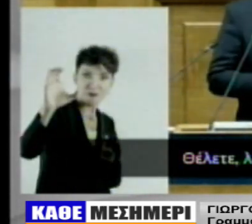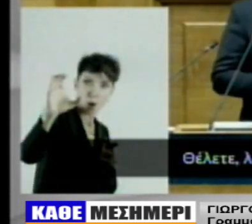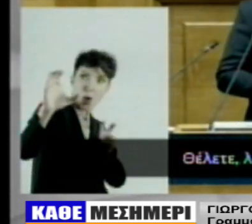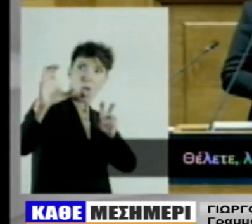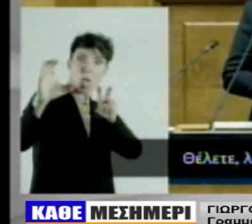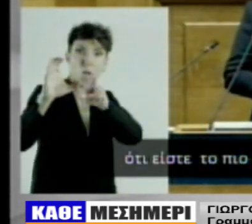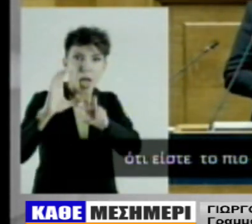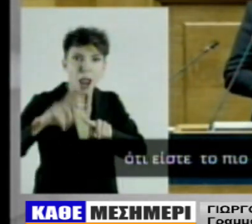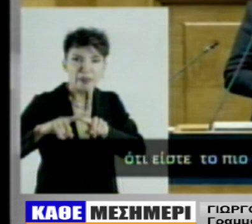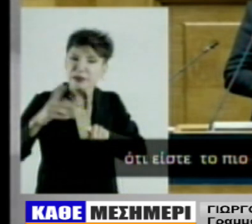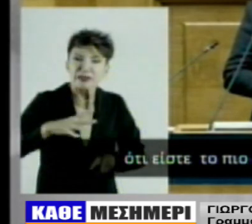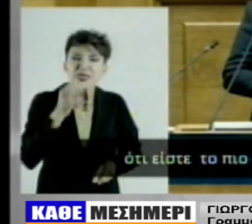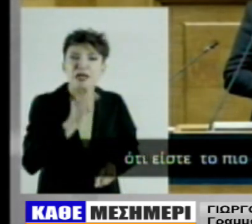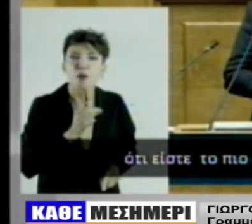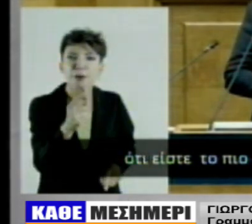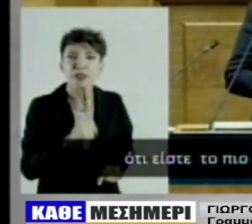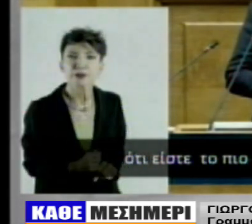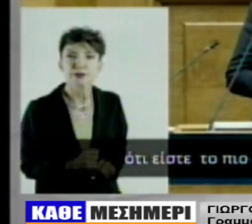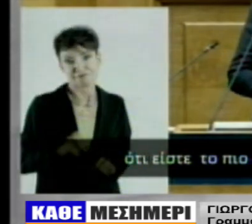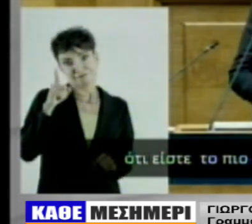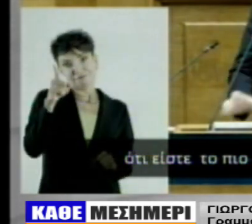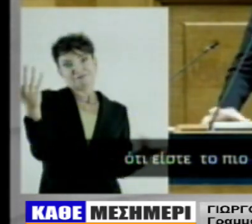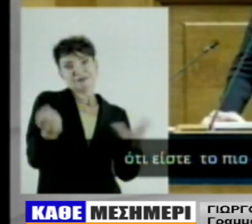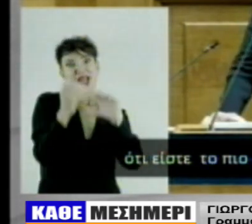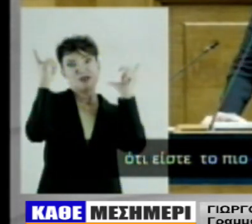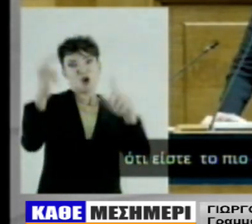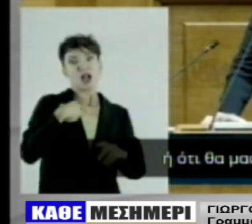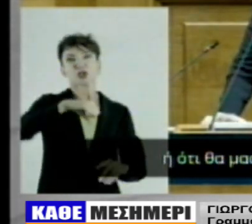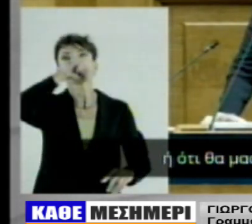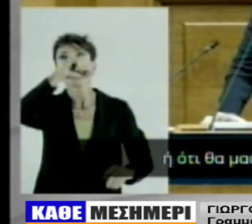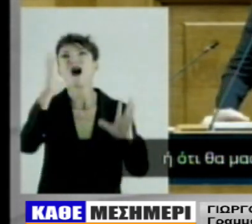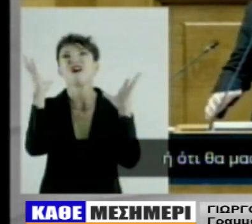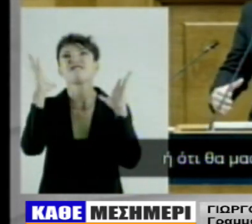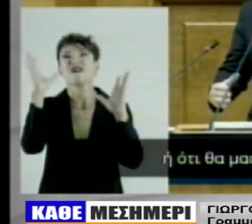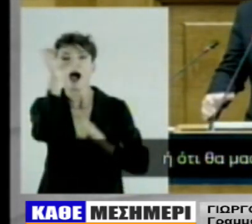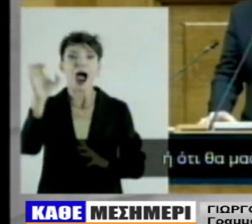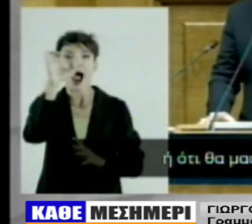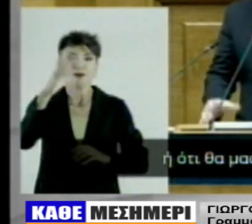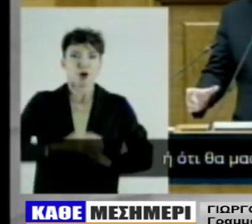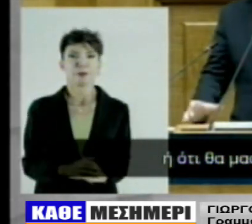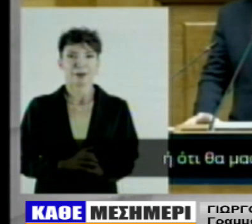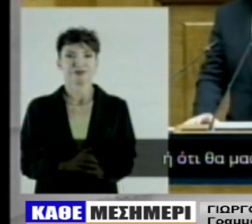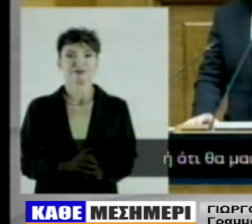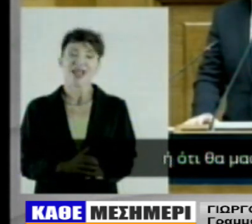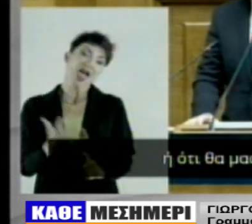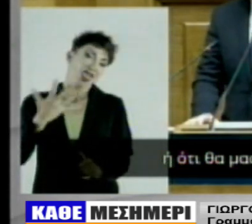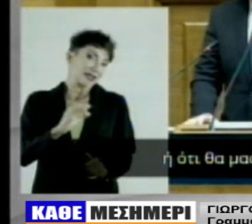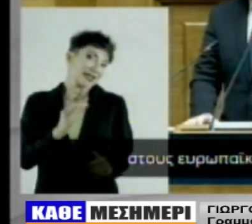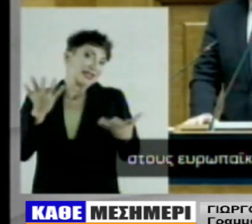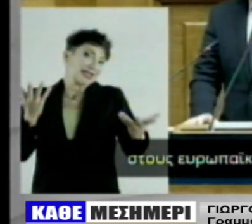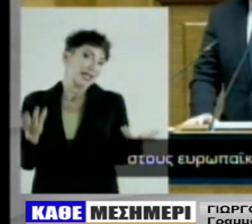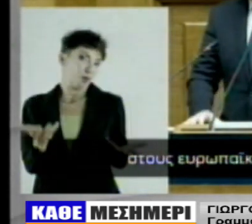τραπέζι σαν διαχείδου Το βάζει να κρατήσει δυνάμεις, εντάξει τώρα νομίζω ότι το καταλαβαίνουμε όλες Οπότε πρέπει να διαμορφωθεί μια